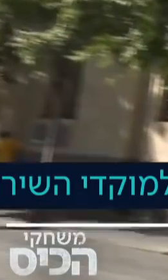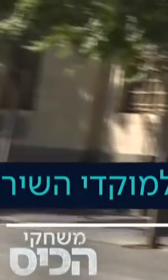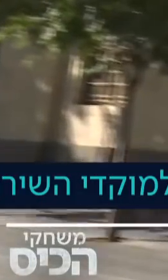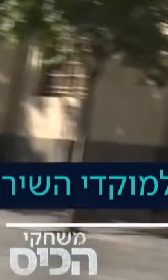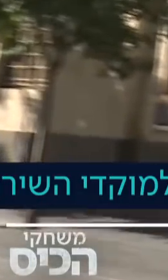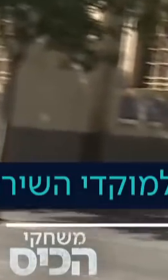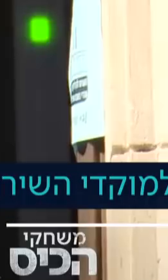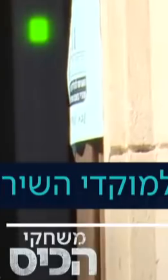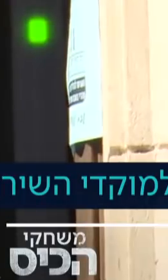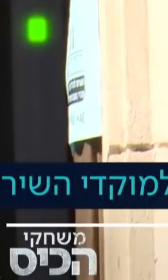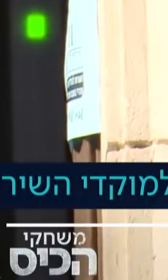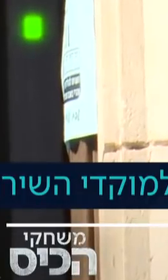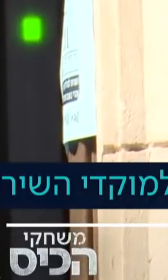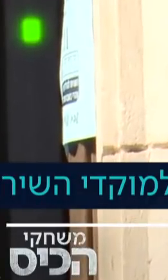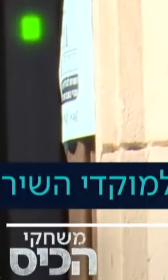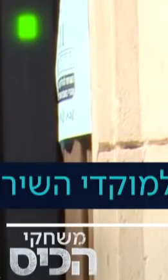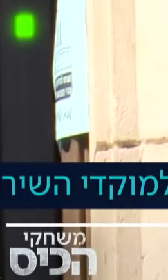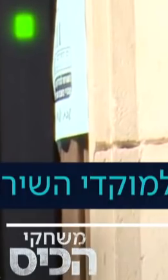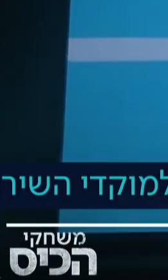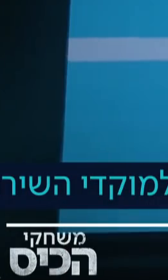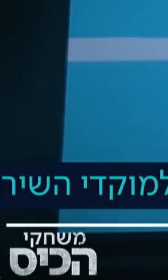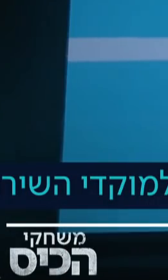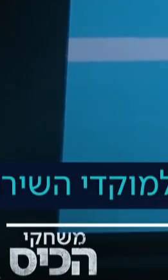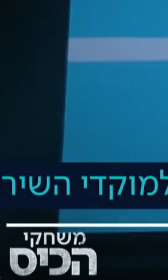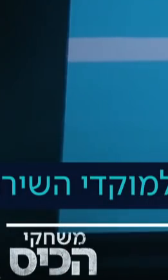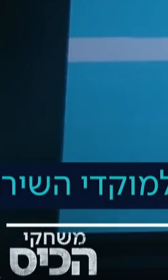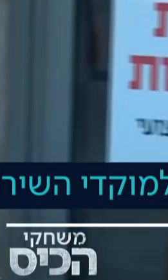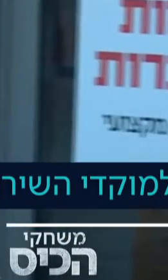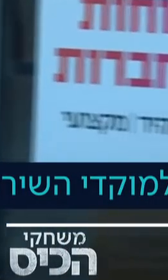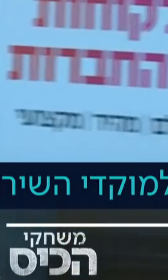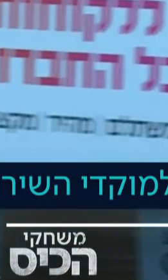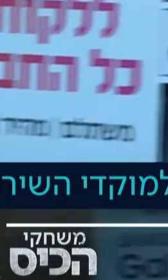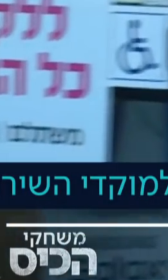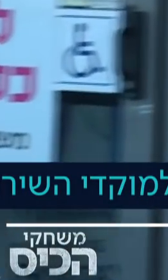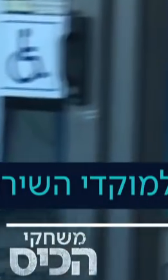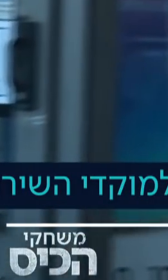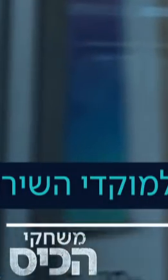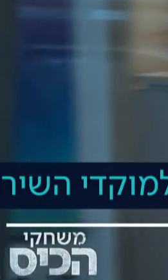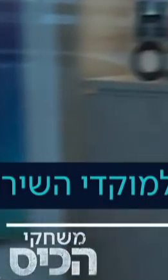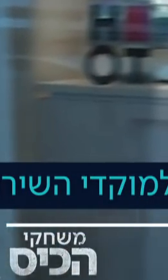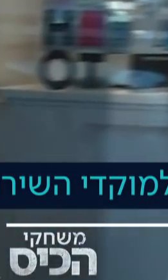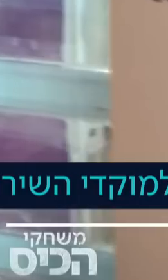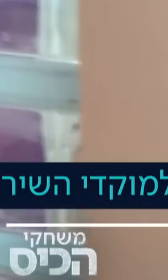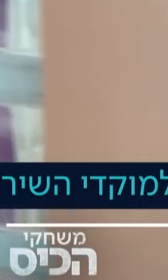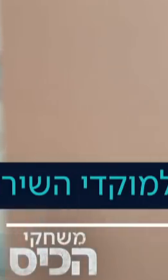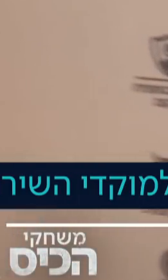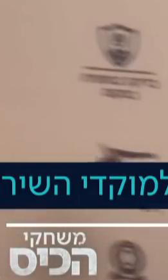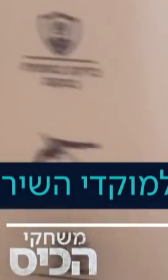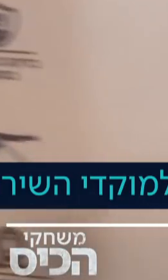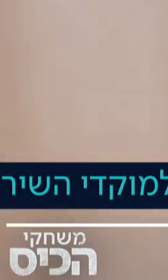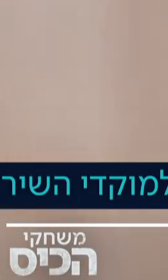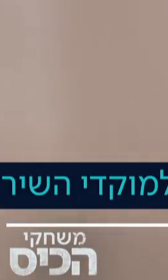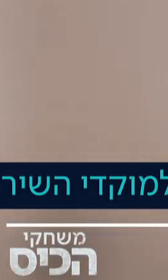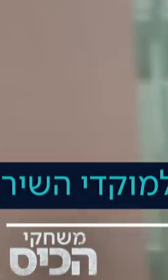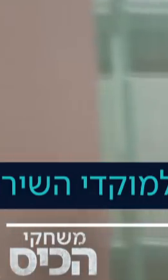משרד התקשורת התיטיל כנסות של יותר ממיליון שקל על חברות תקשורת שנתנו ללקוחות להמתין על הקו ולא ענו